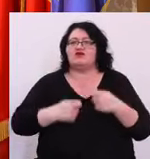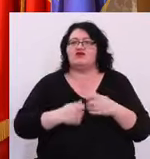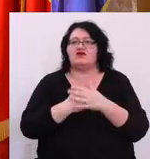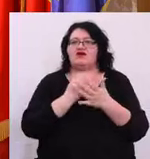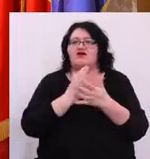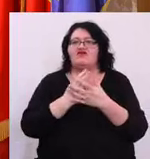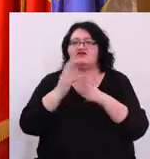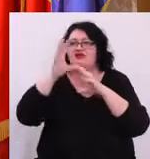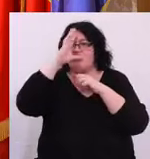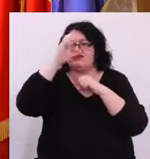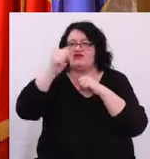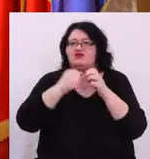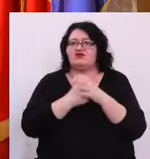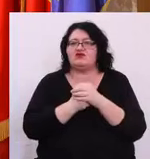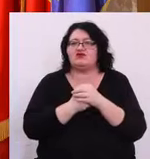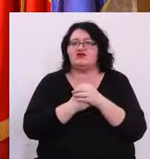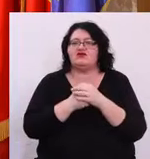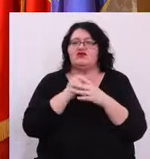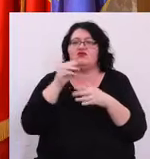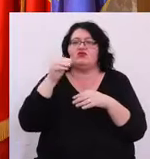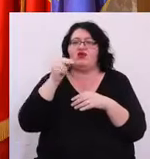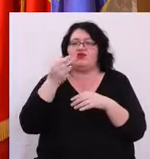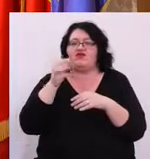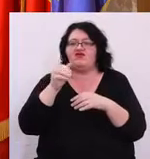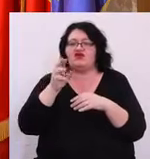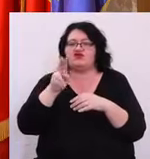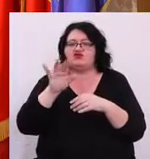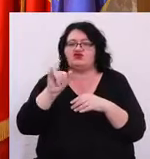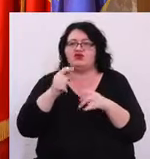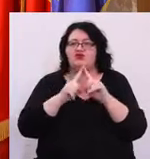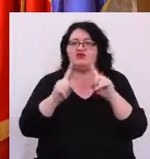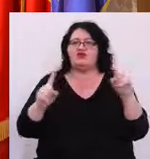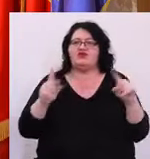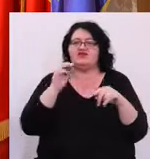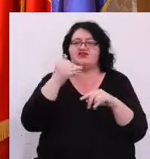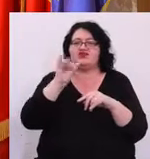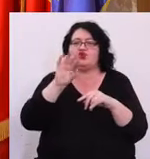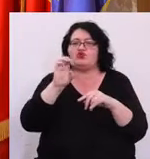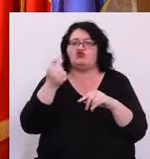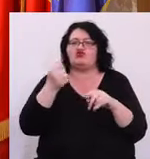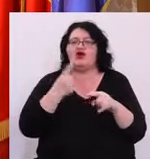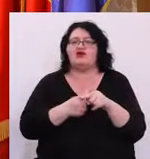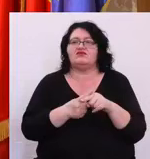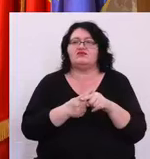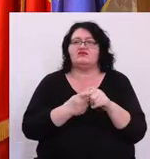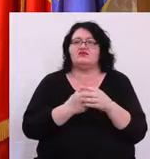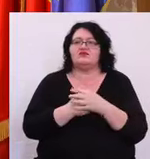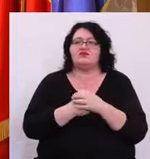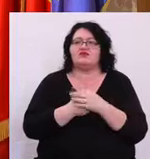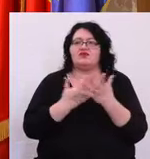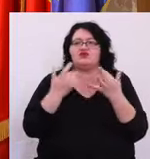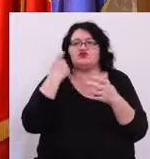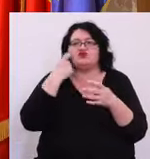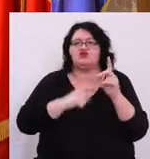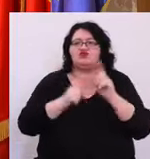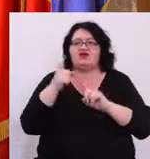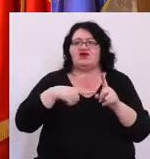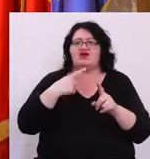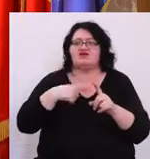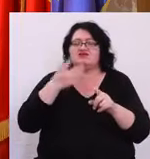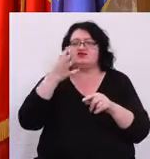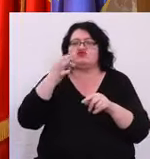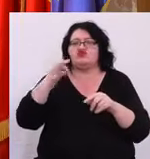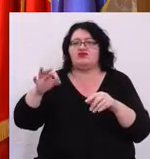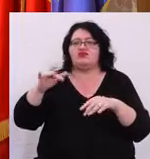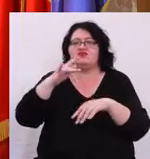fost ambasador Pazil Popovici Profesor Tolcea Și nu știu dacă există